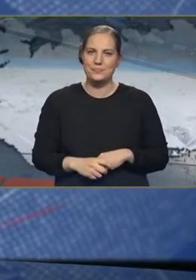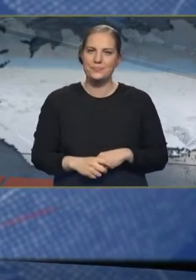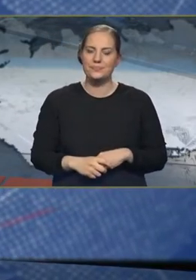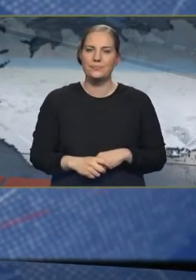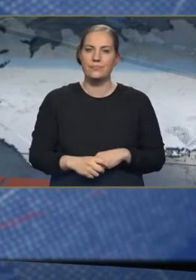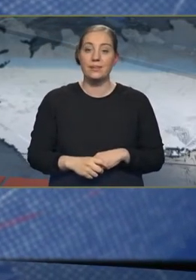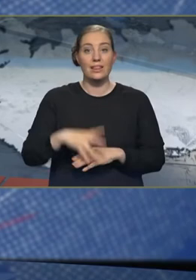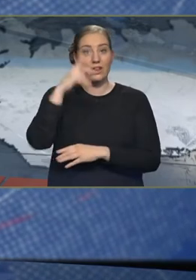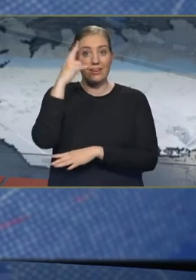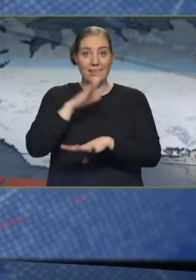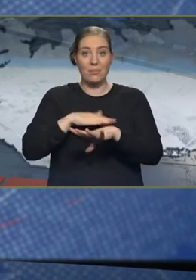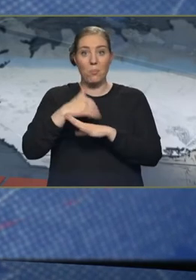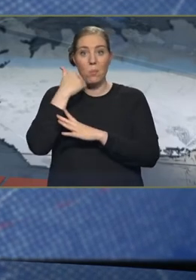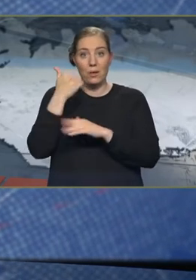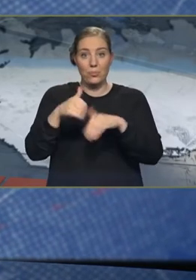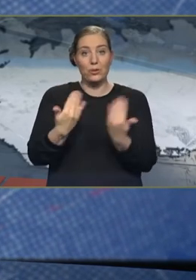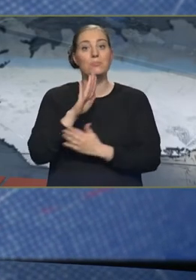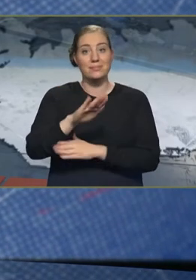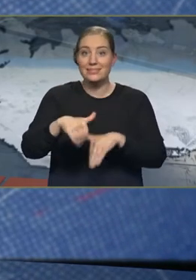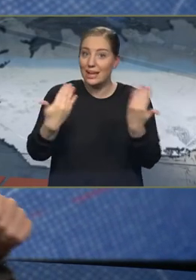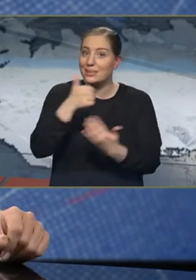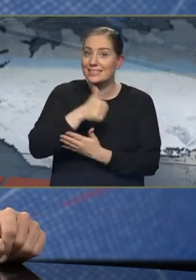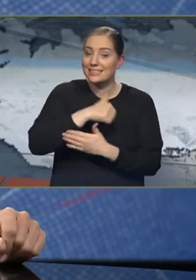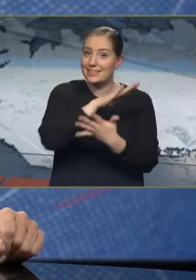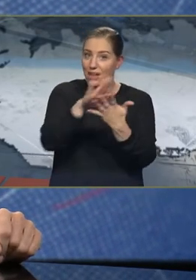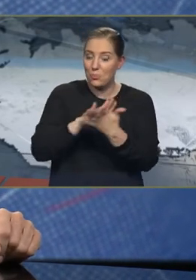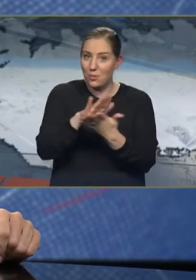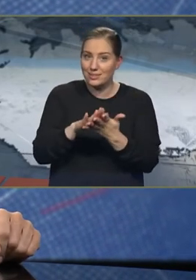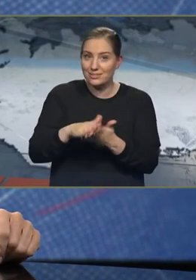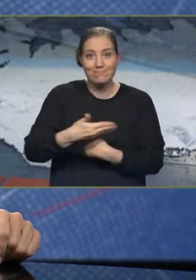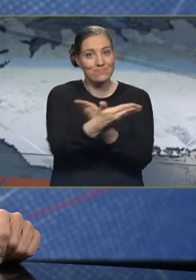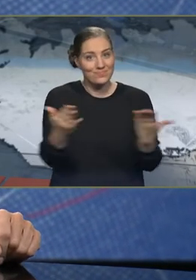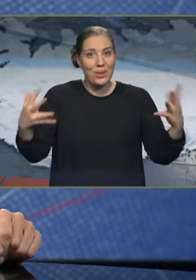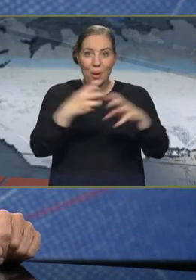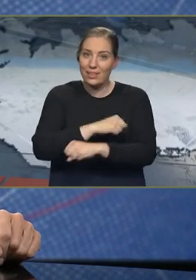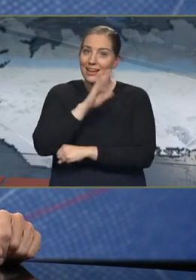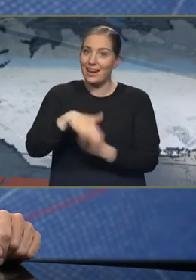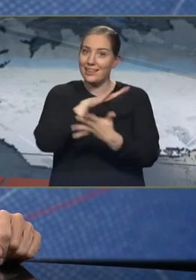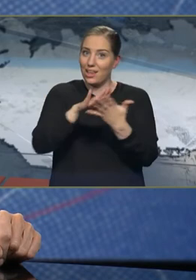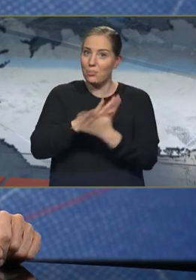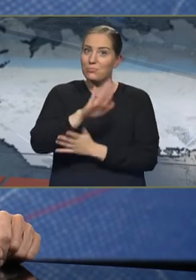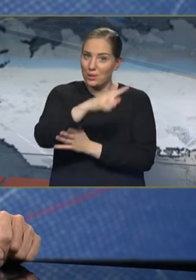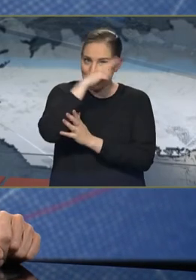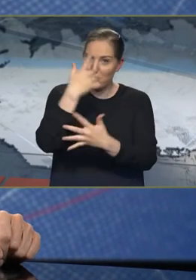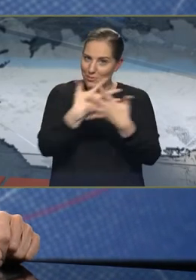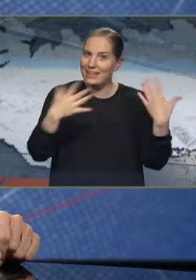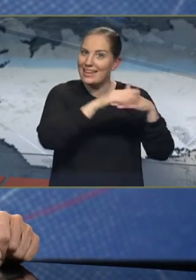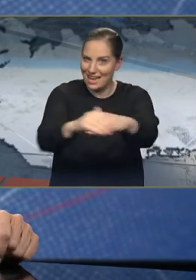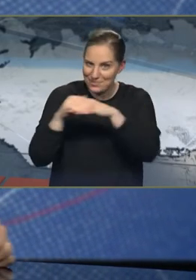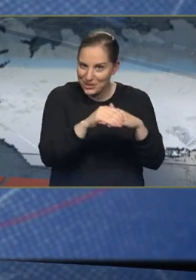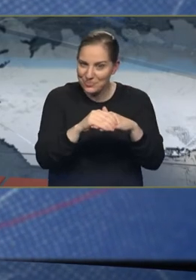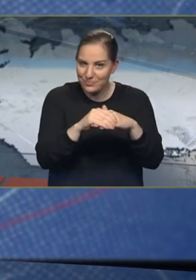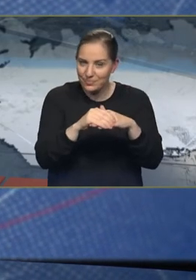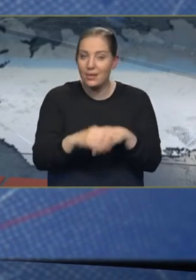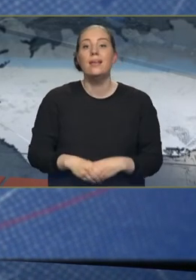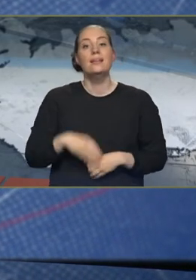Þessum breyftin tíma er að ljúka á degi Íslenska tákmálsins og við sendum öllum þeim sem maður að tákmál á móðurmáli hamingjóskir. Það eru